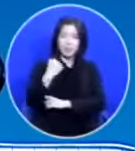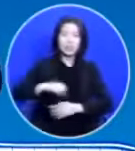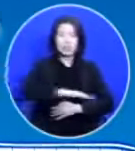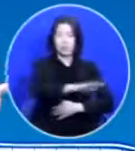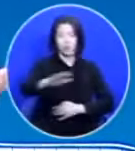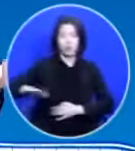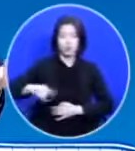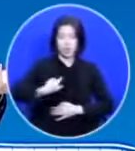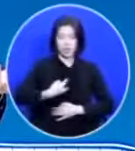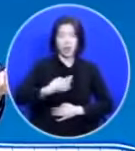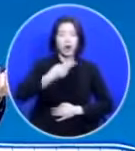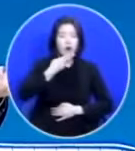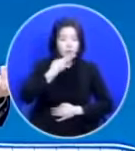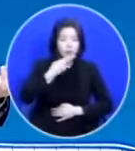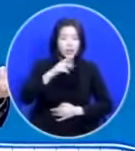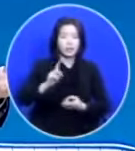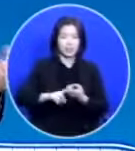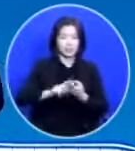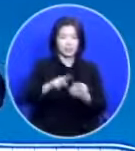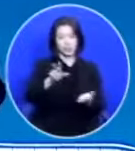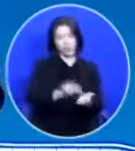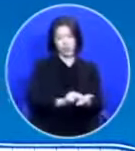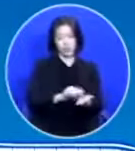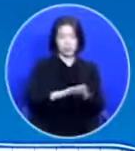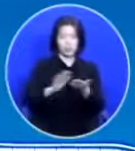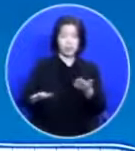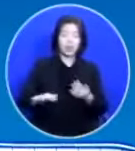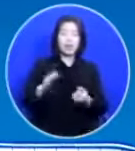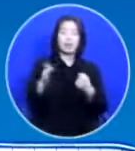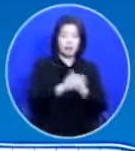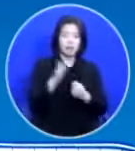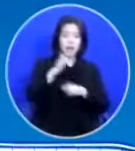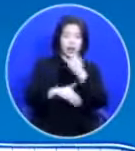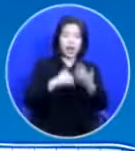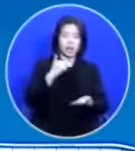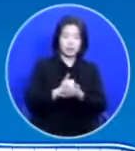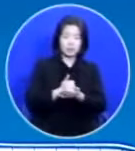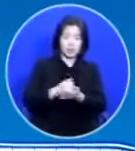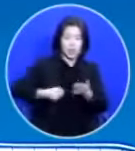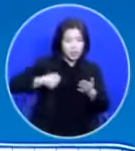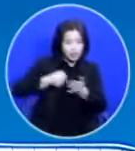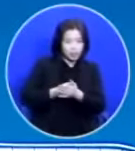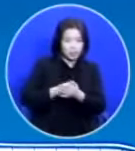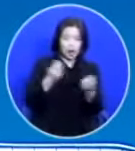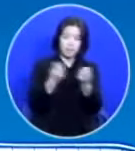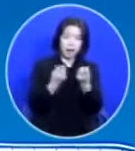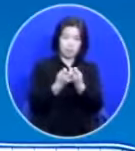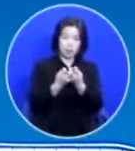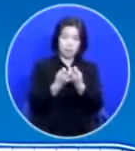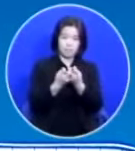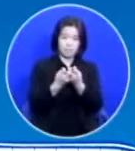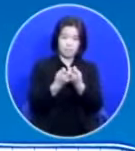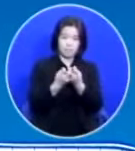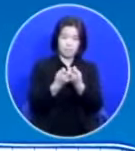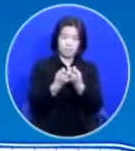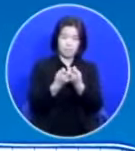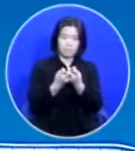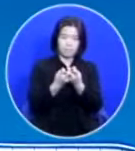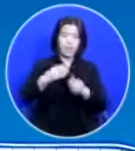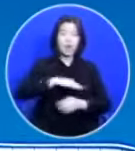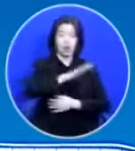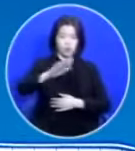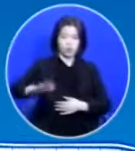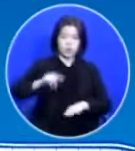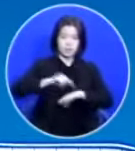없다는 데 문제가 있는 것입니다 그래서 하나님이 정하신 방법이 우리